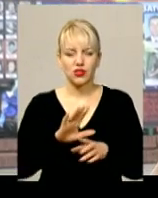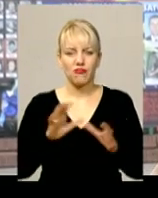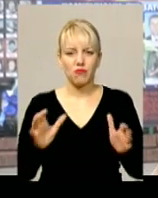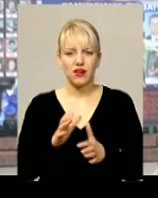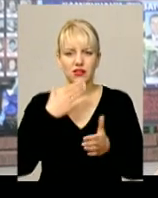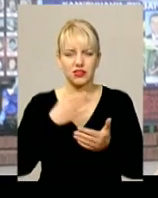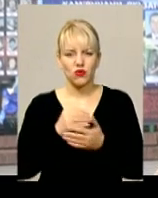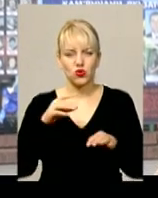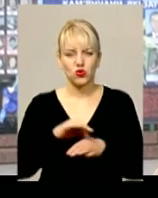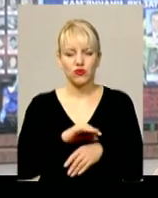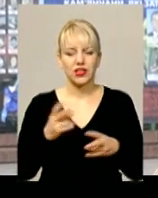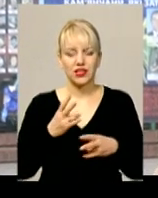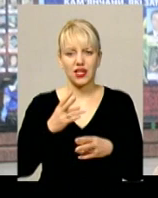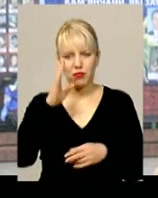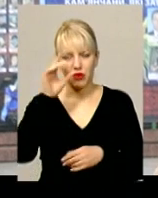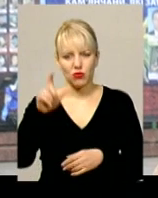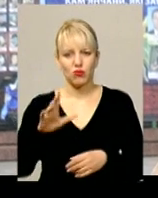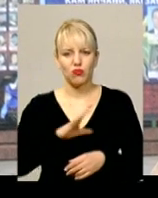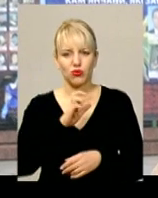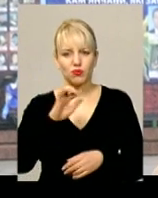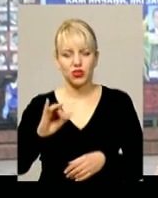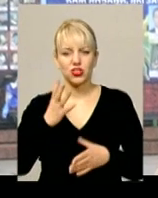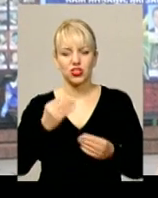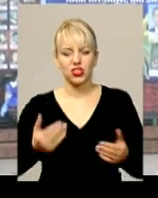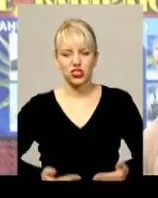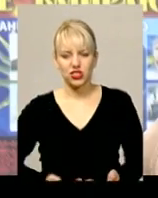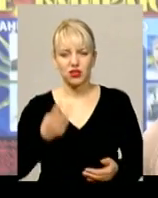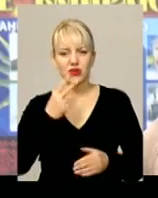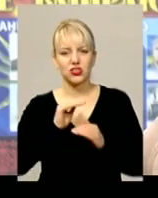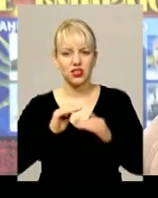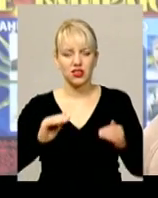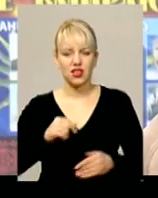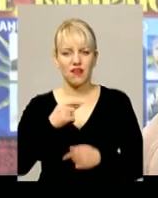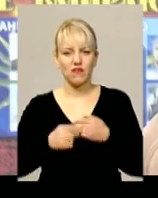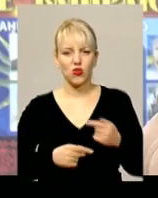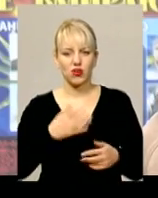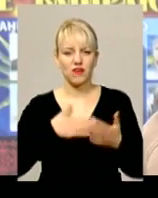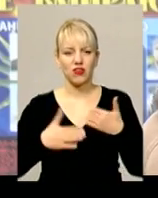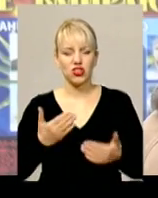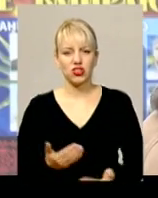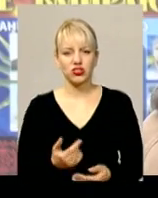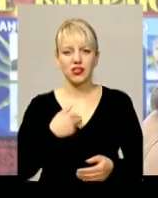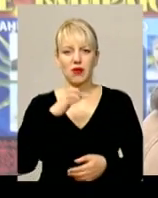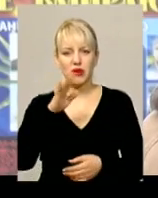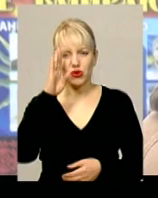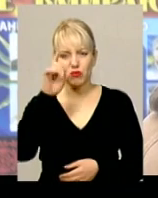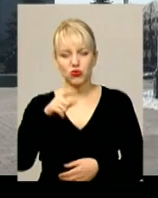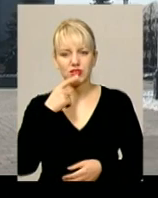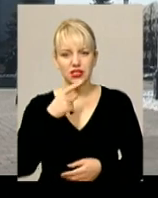жити і жити. Йому треба дітей бачити, внуків, радуватися життю. Я б йому сказала, Толі, вернися.